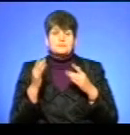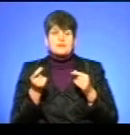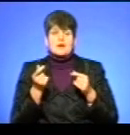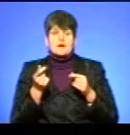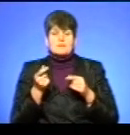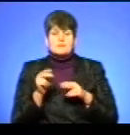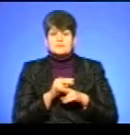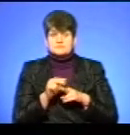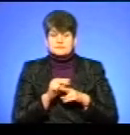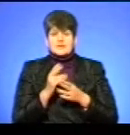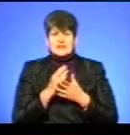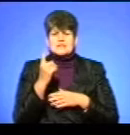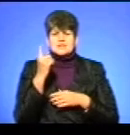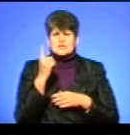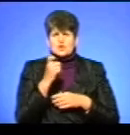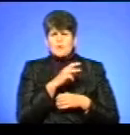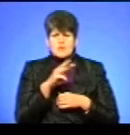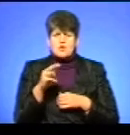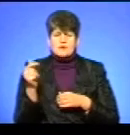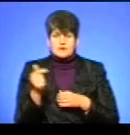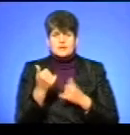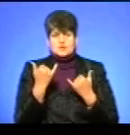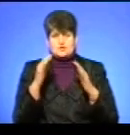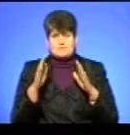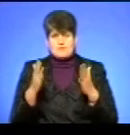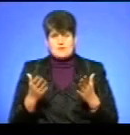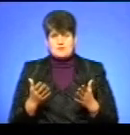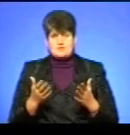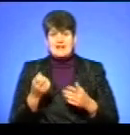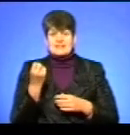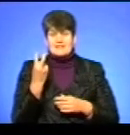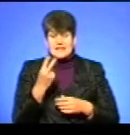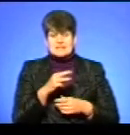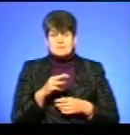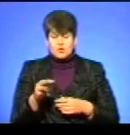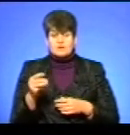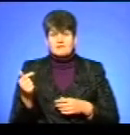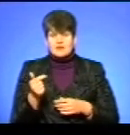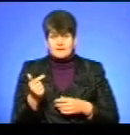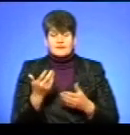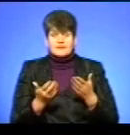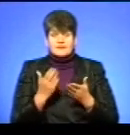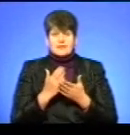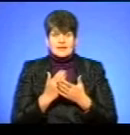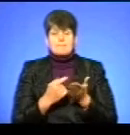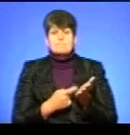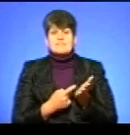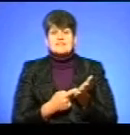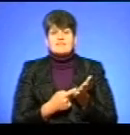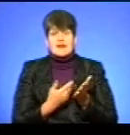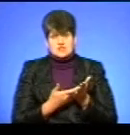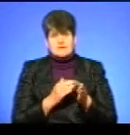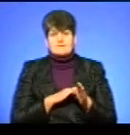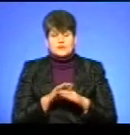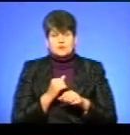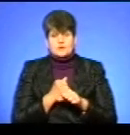складає більше 100 мільйонів гривень на сьогоднішній момент. І 12 мільйонів гривень, які є підтверджені, виконані